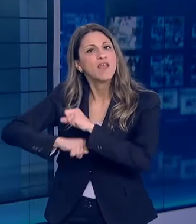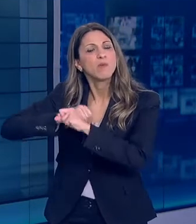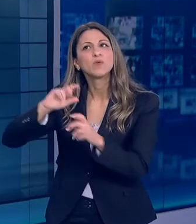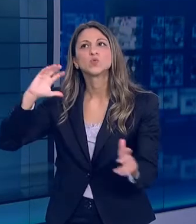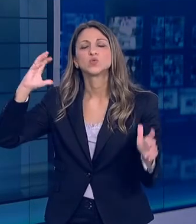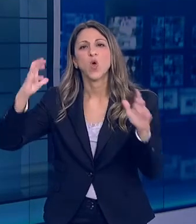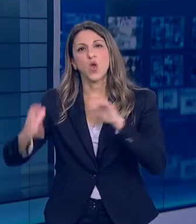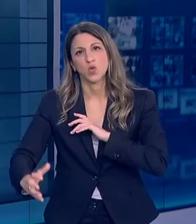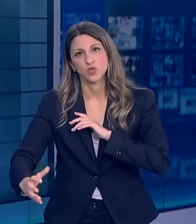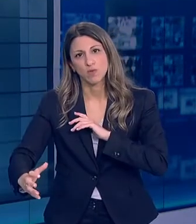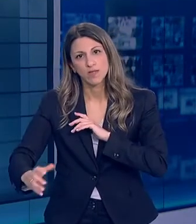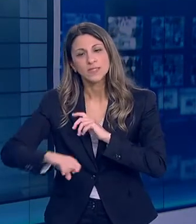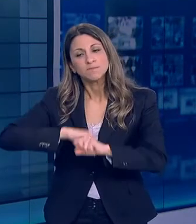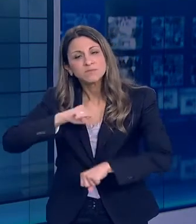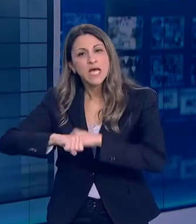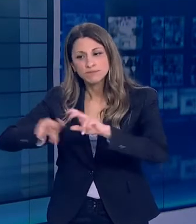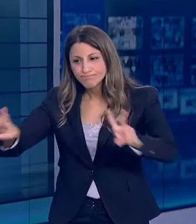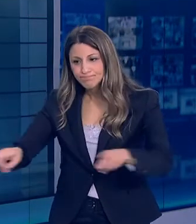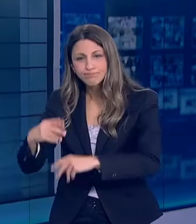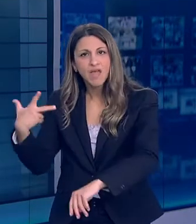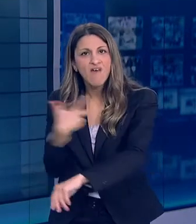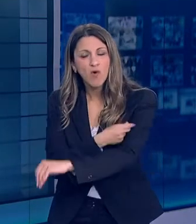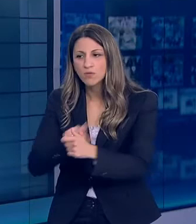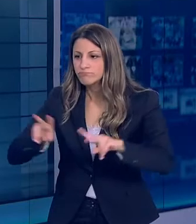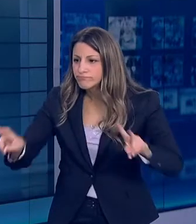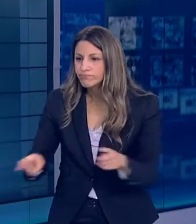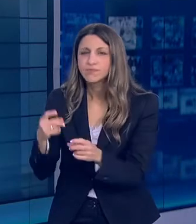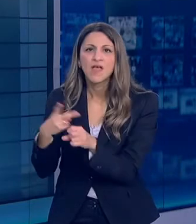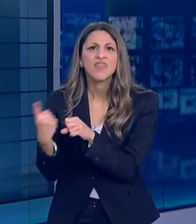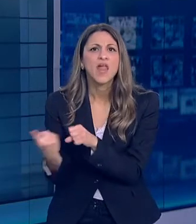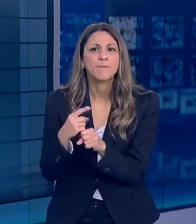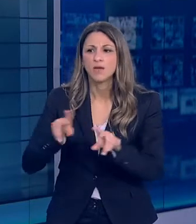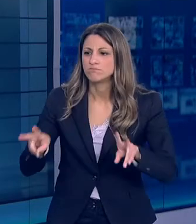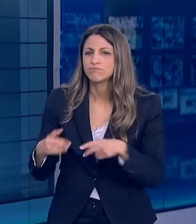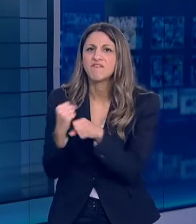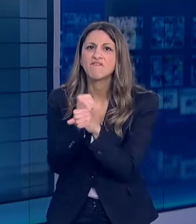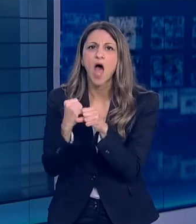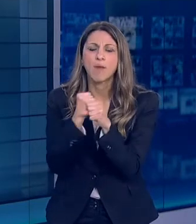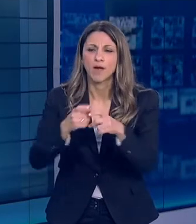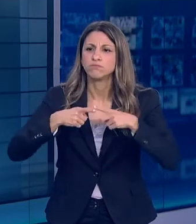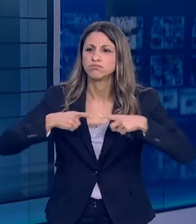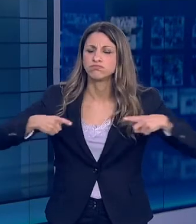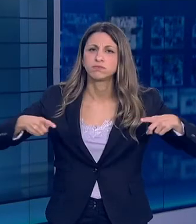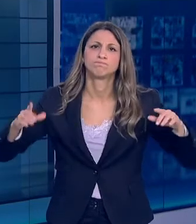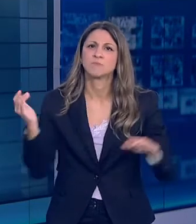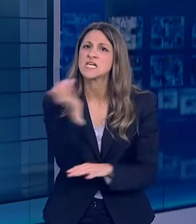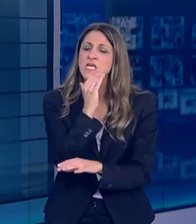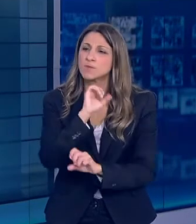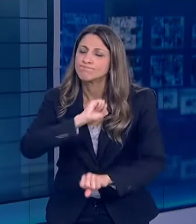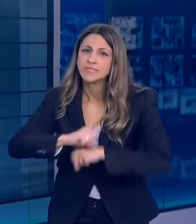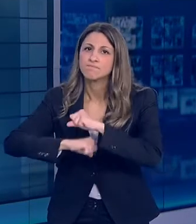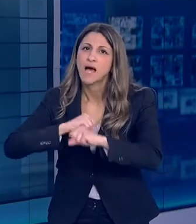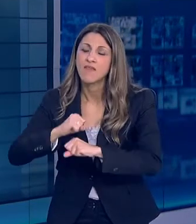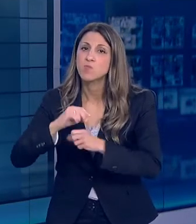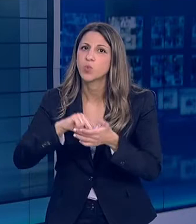εξαντλητικό αγώνα δρόμου να βρει αποτελεσματικές θεραπείες και όσο γρηγορότερα γίνεται ασφαλείας και αποτελεσματικό εμβόλιο Σε